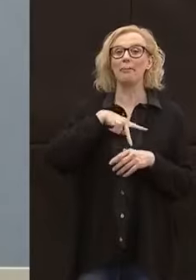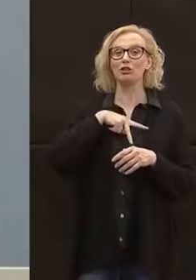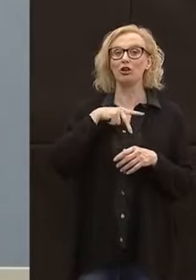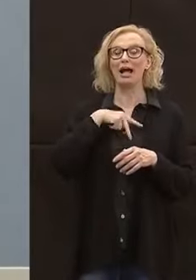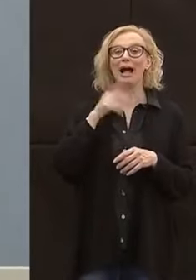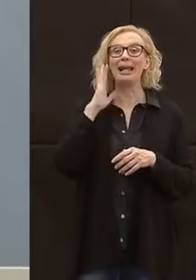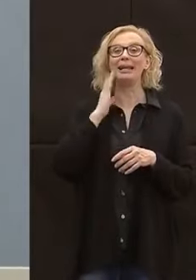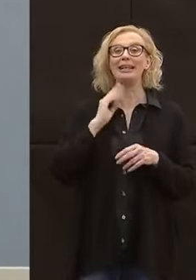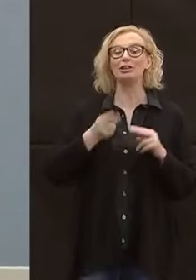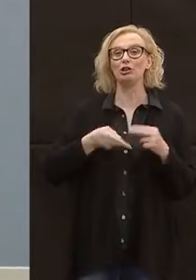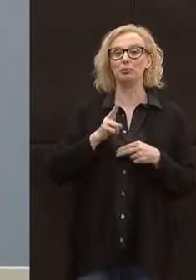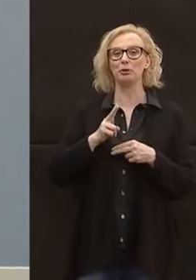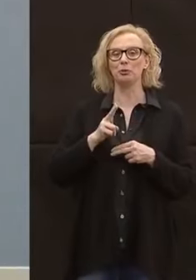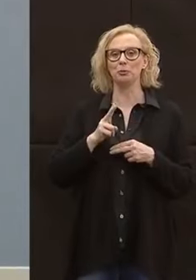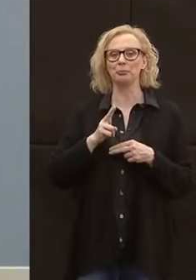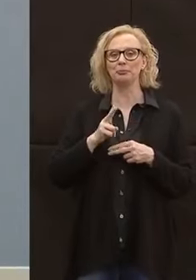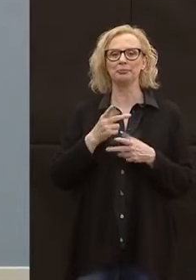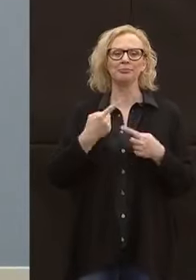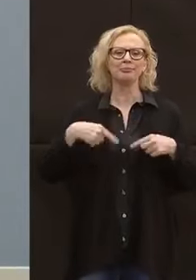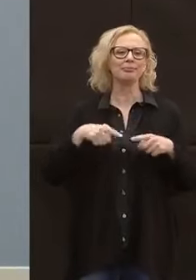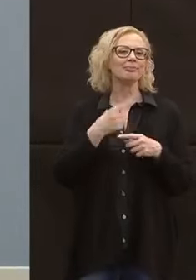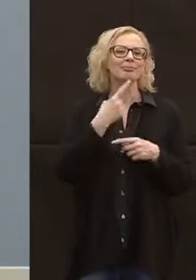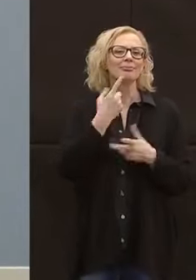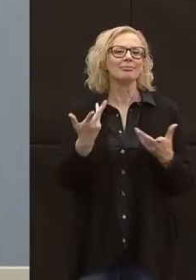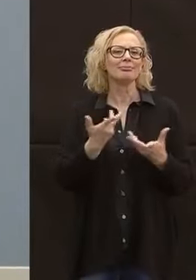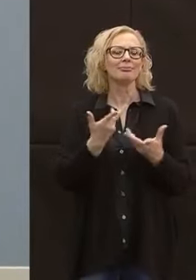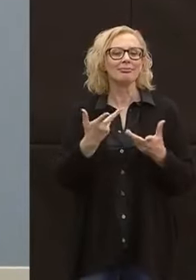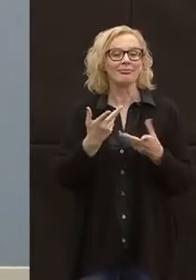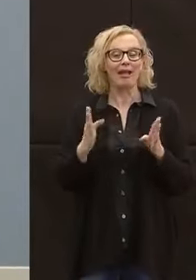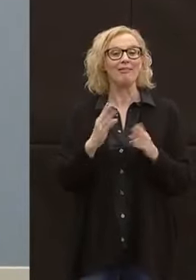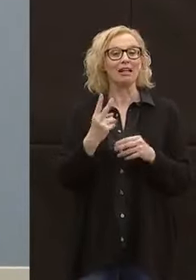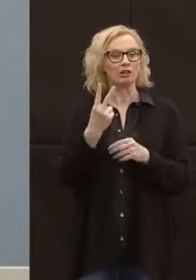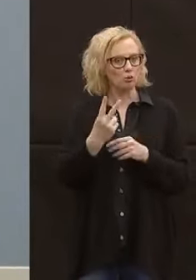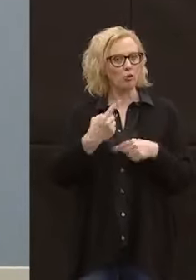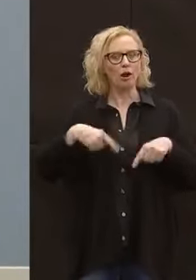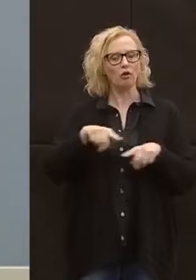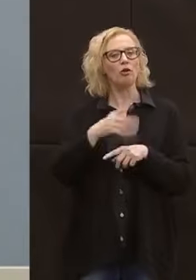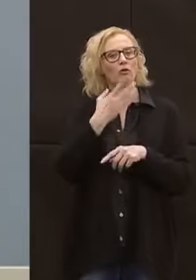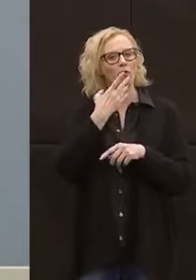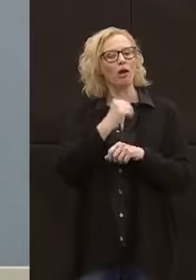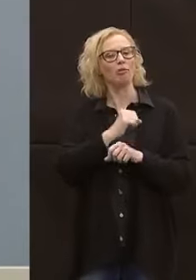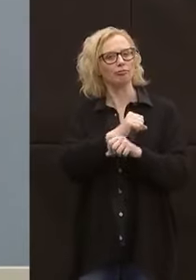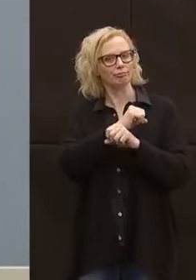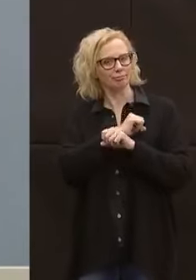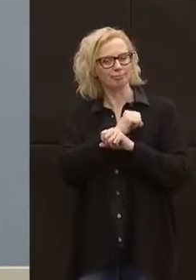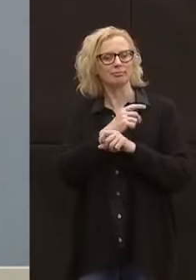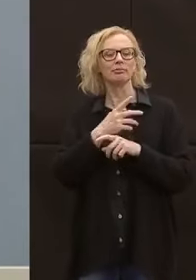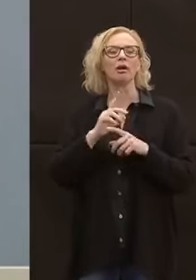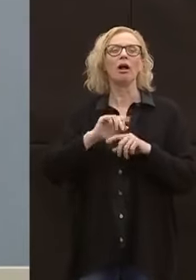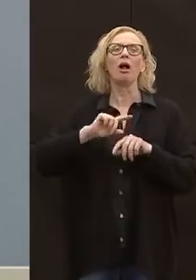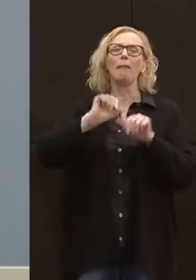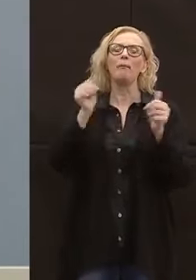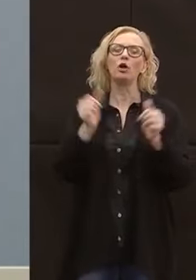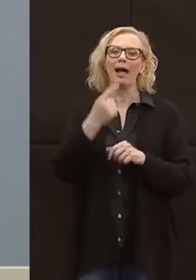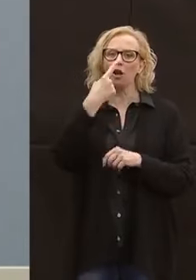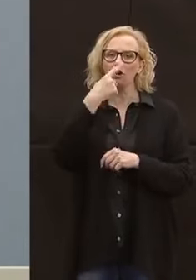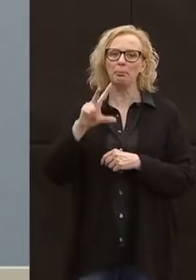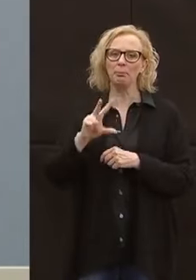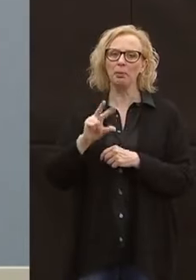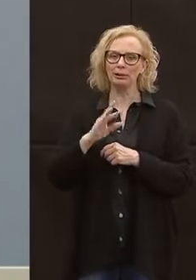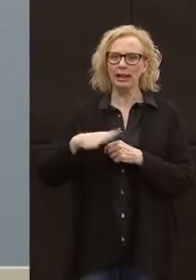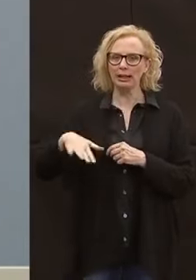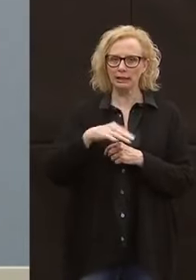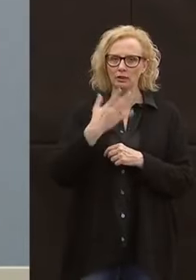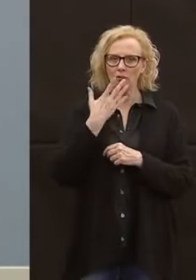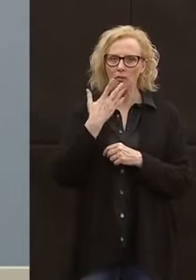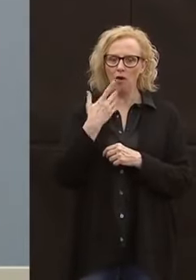E questo per dire cosa? Per dire che nella fase 2 dobbiamo credere, vogliamo anche impostare un modello trentino della fase 2. Oggi c